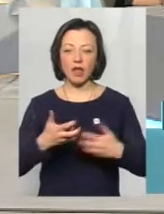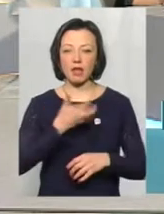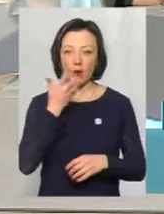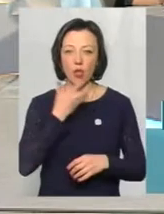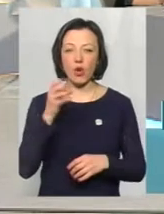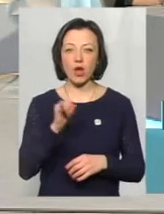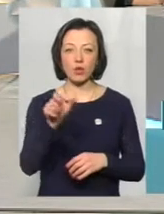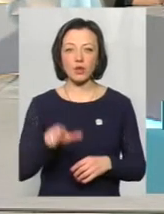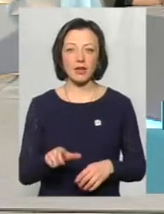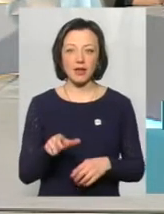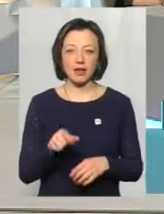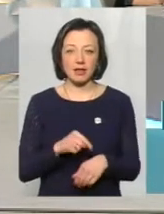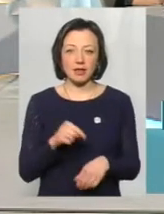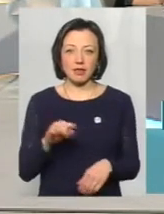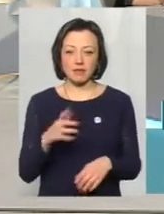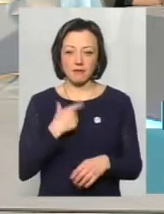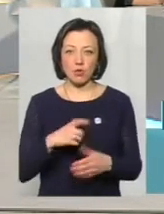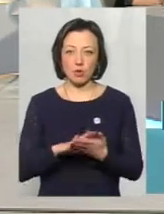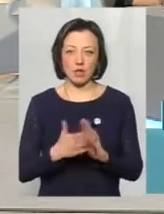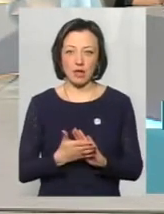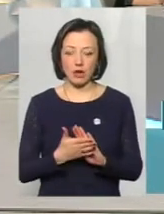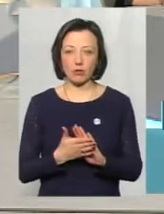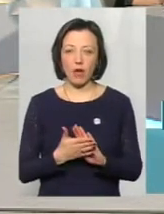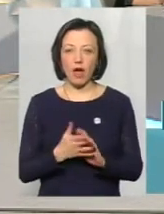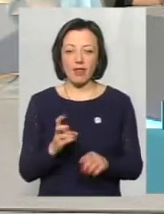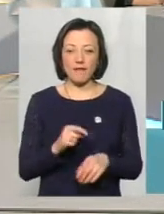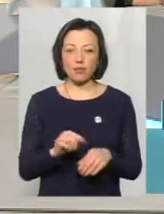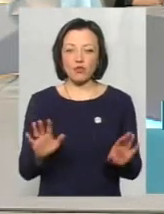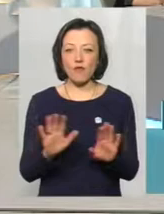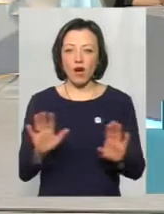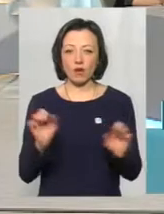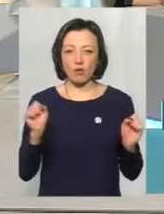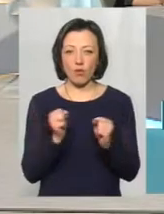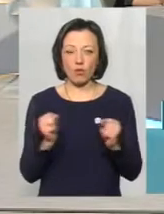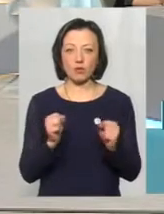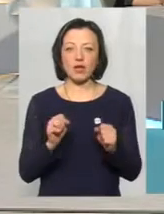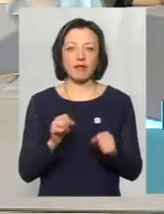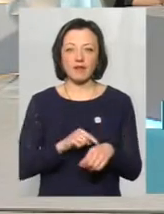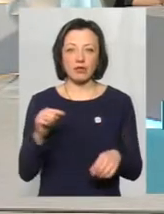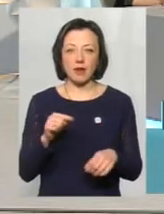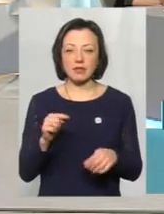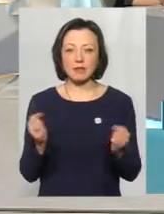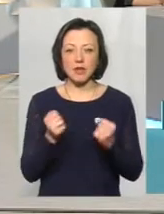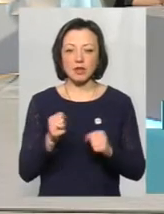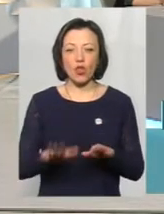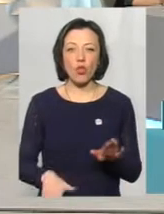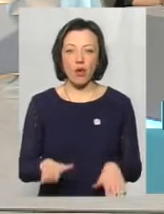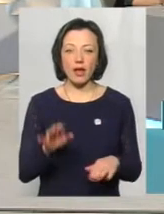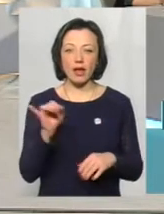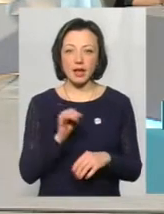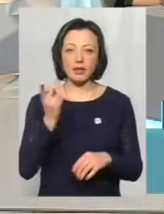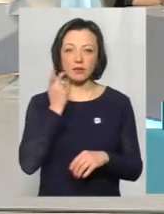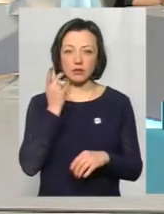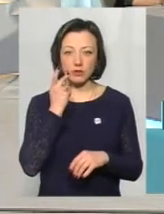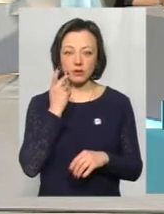і людина не оцінює свого стану, не відчуває, що він замерз, не відчуває, що в нього замерзли ноги. І, як